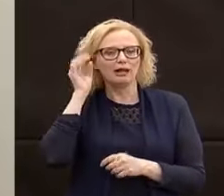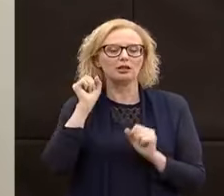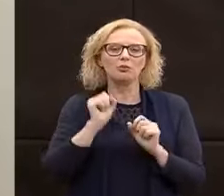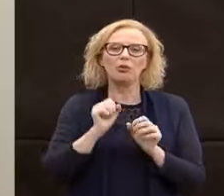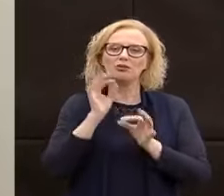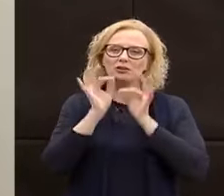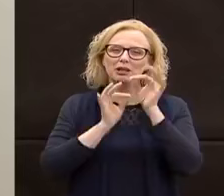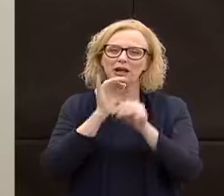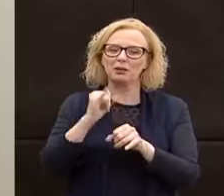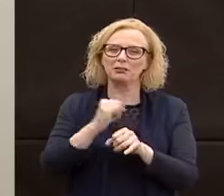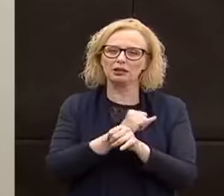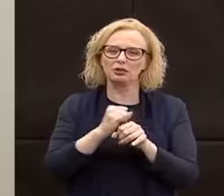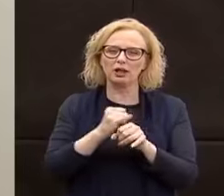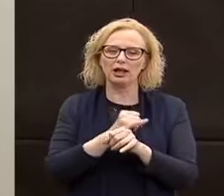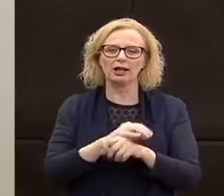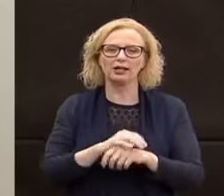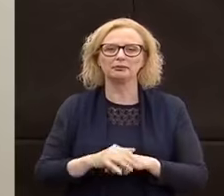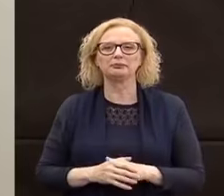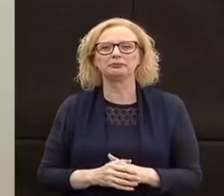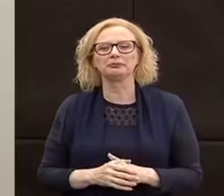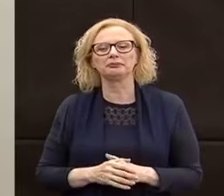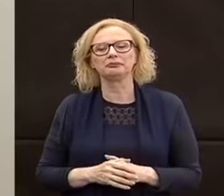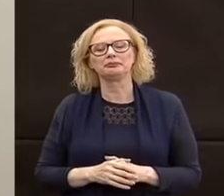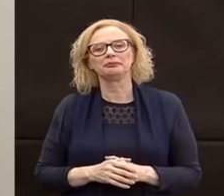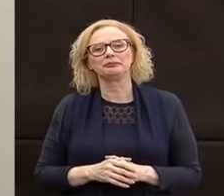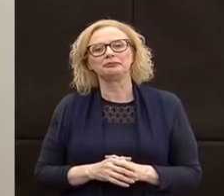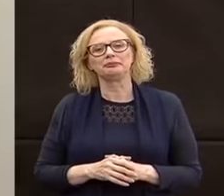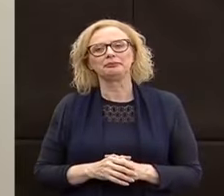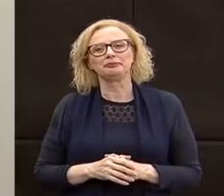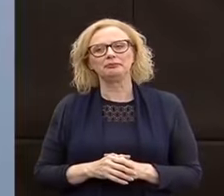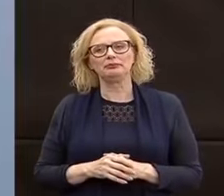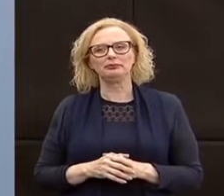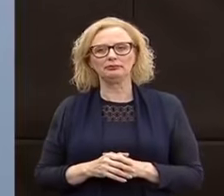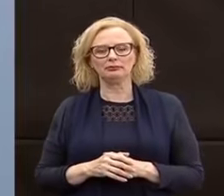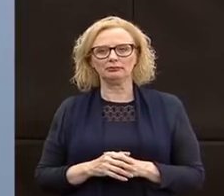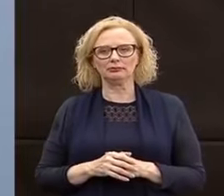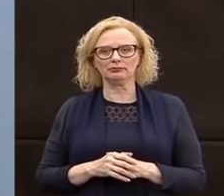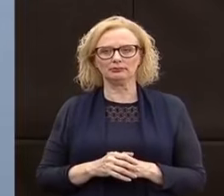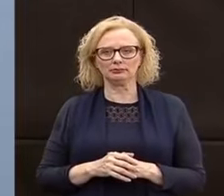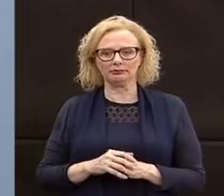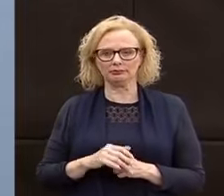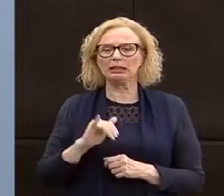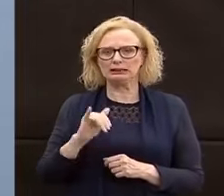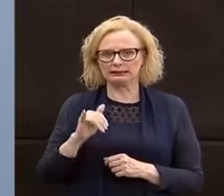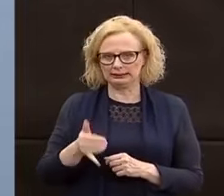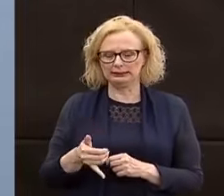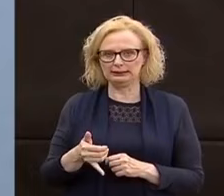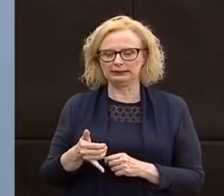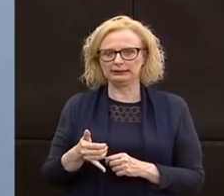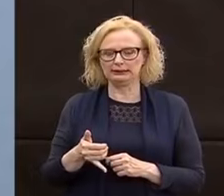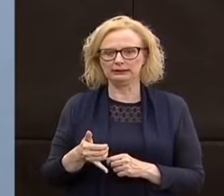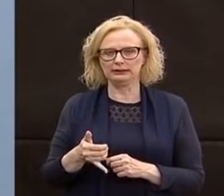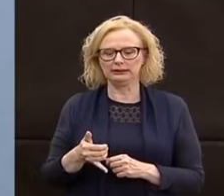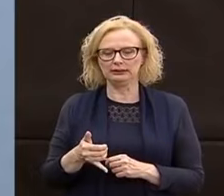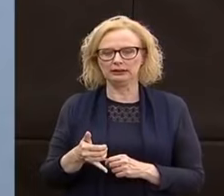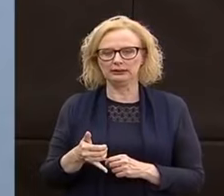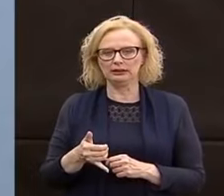dettaglio la situazione di questi dati in nostro possesso. Sì, allora,